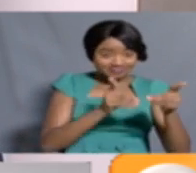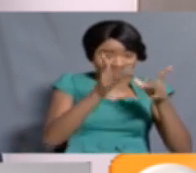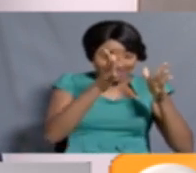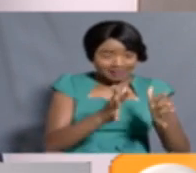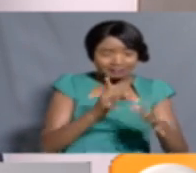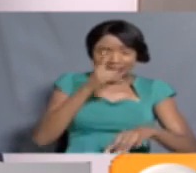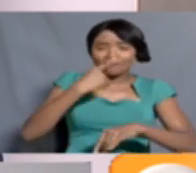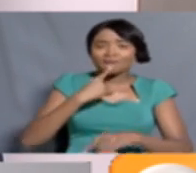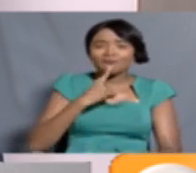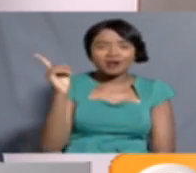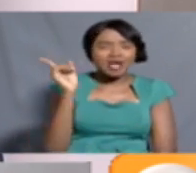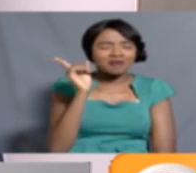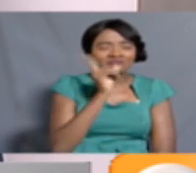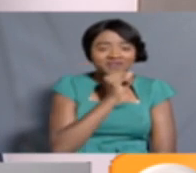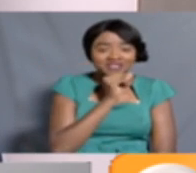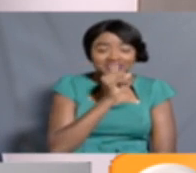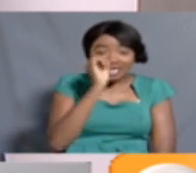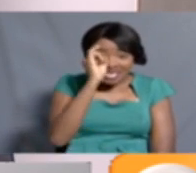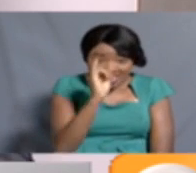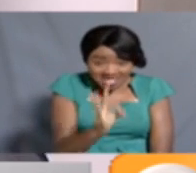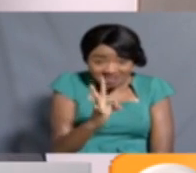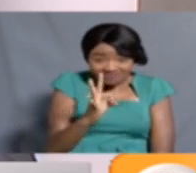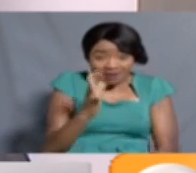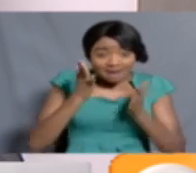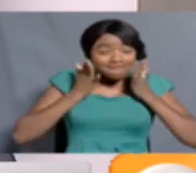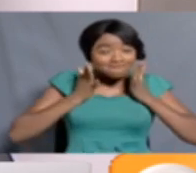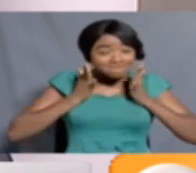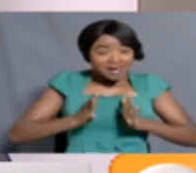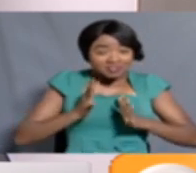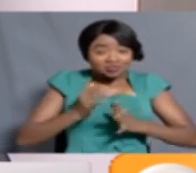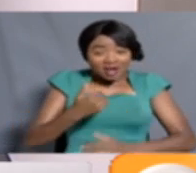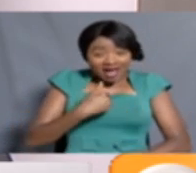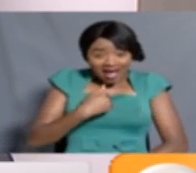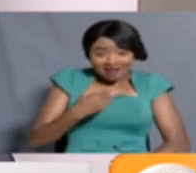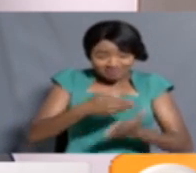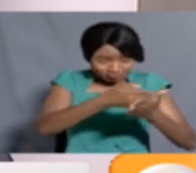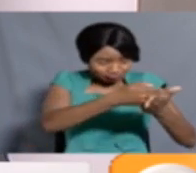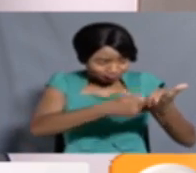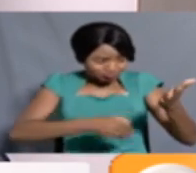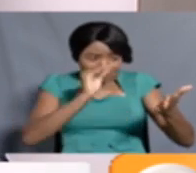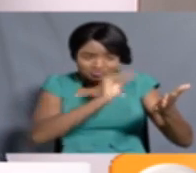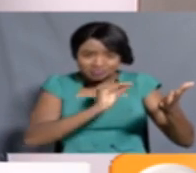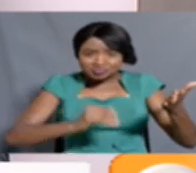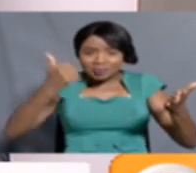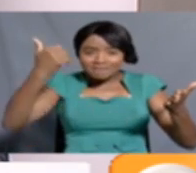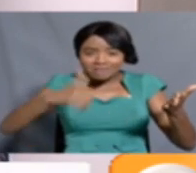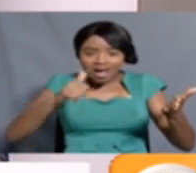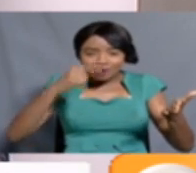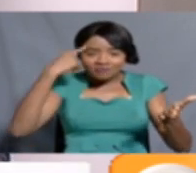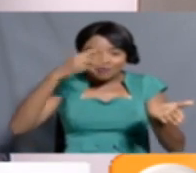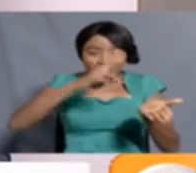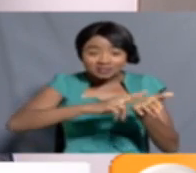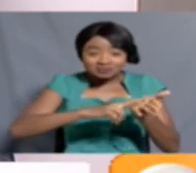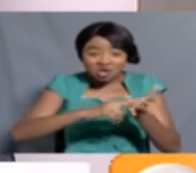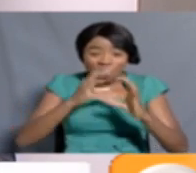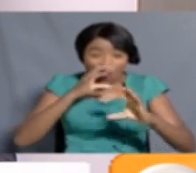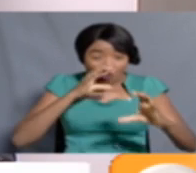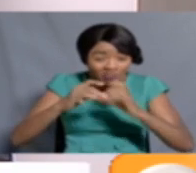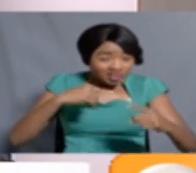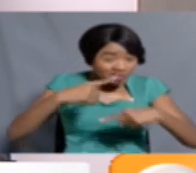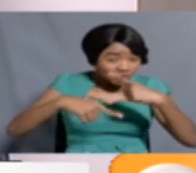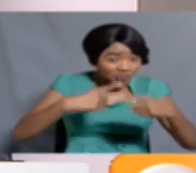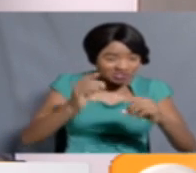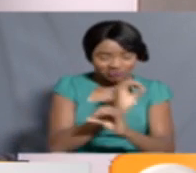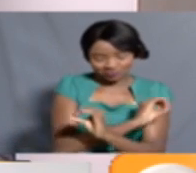Francis Wangusi. Kutangaza kuwa wale wataka ukosa kwenye yorotha ya walosajili wa tazimi wa mawasiliano kupitia